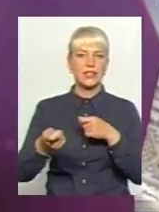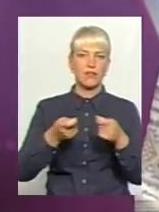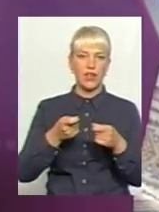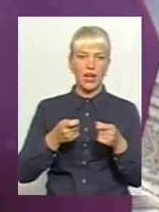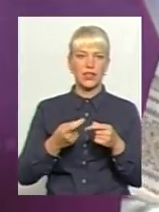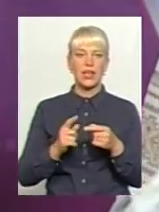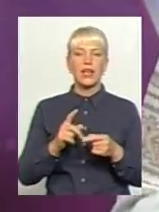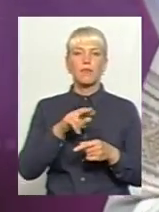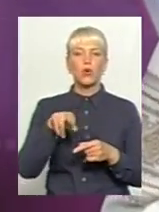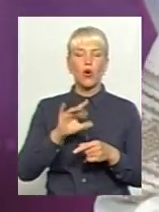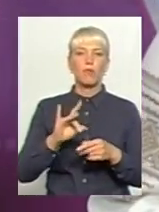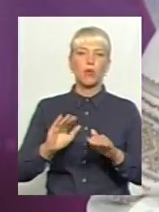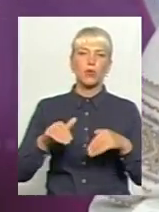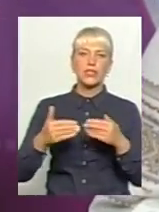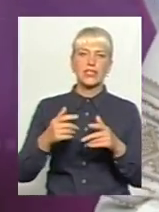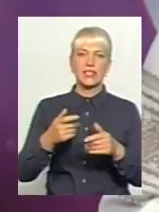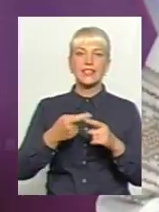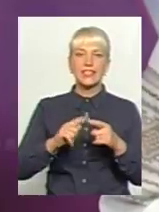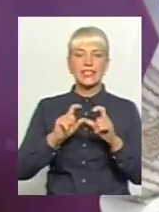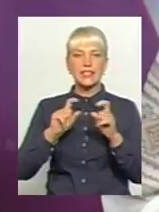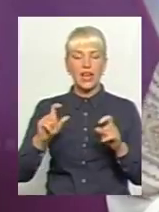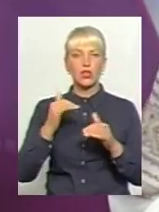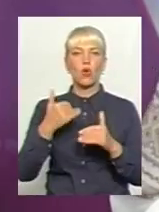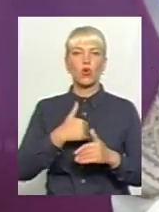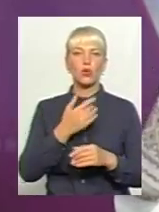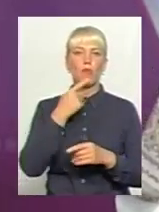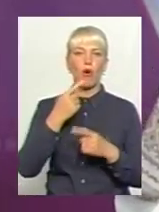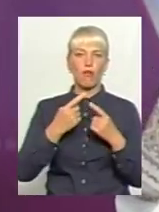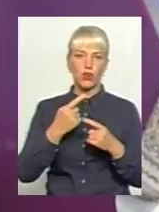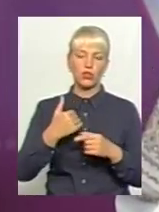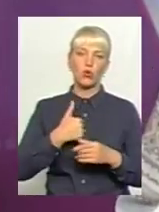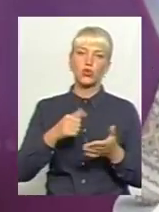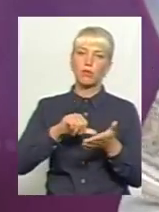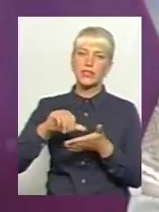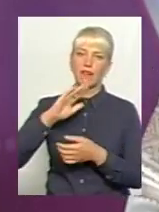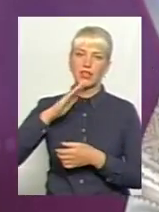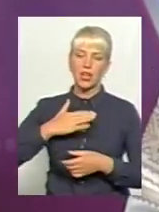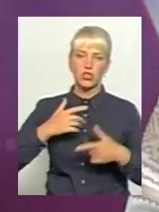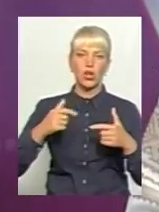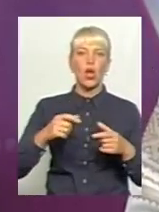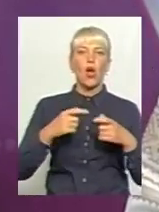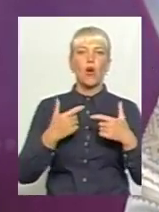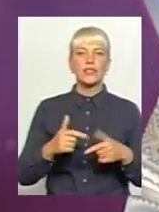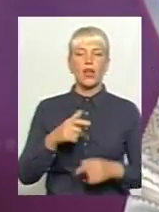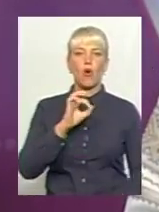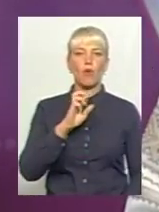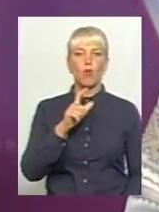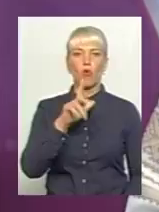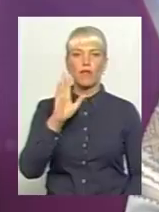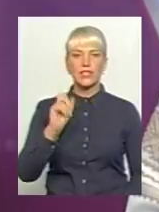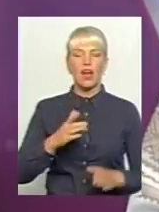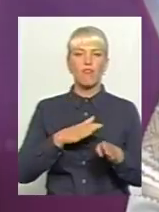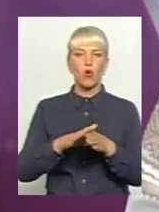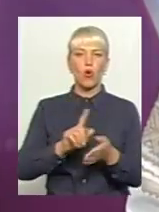лікувальних закладів? Ми теж про це будемо говорити. Я хочу представити гостей нашої студії. Це Лариса Обуховська, виконувачка обов'язків